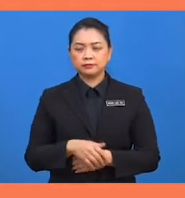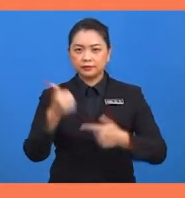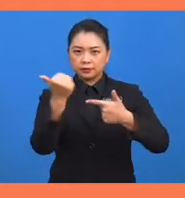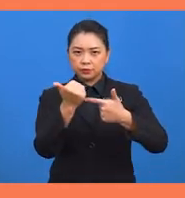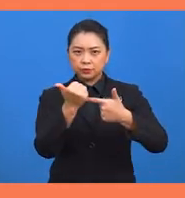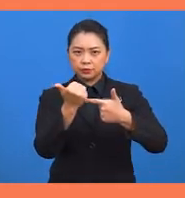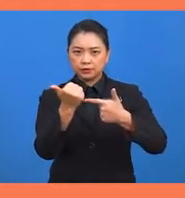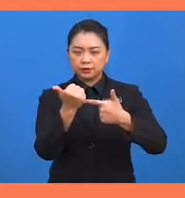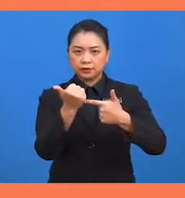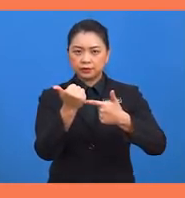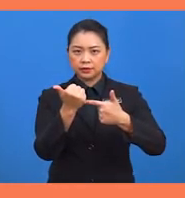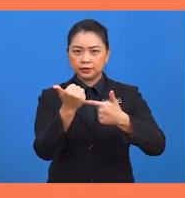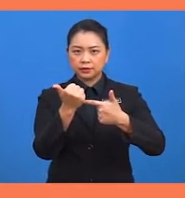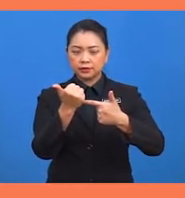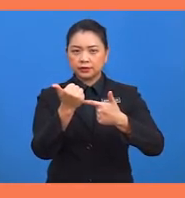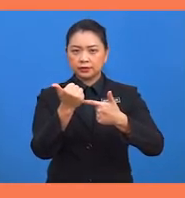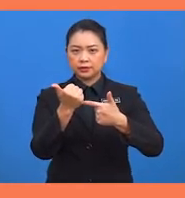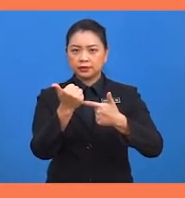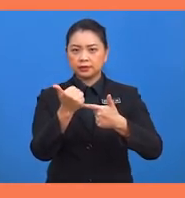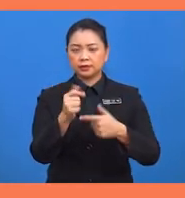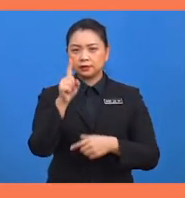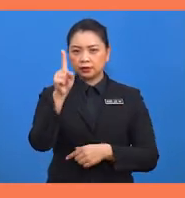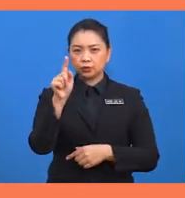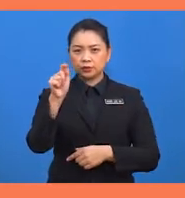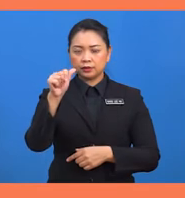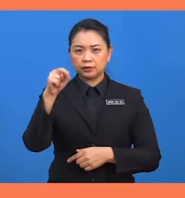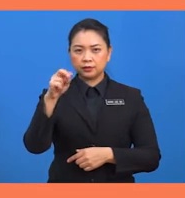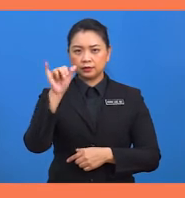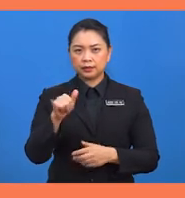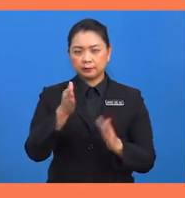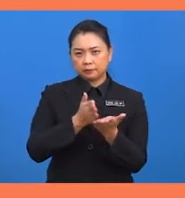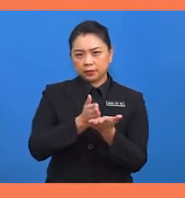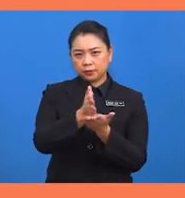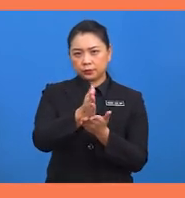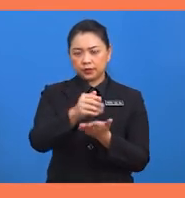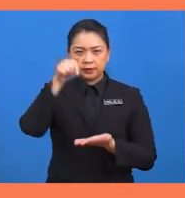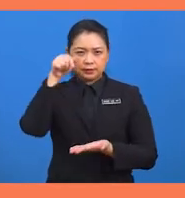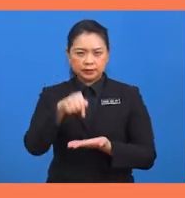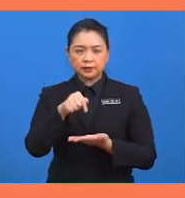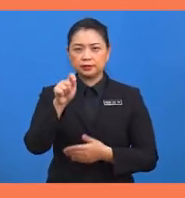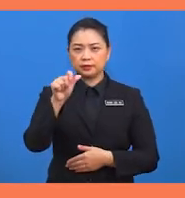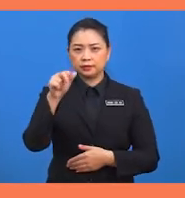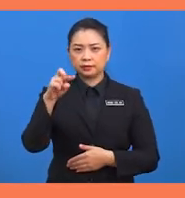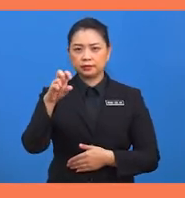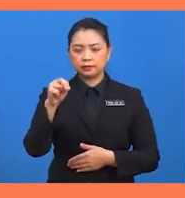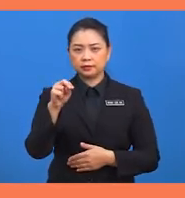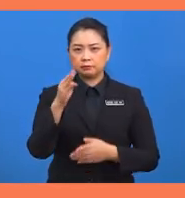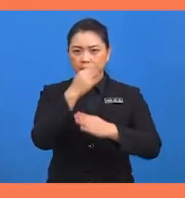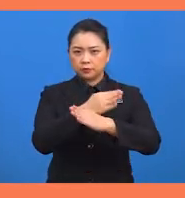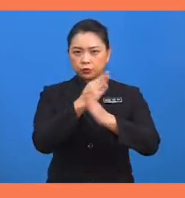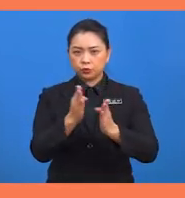Yang kedua, Suatu tangent yang melalui titik ketenjenan